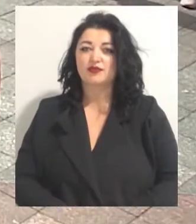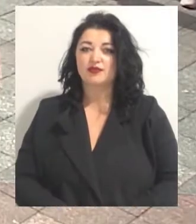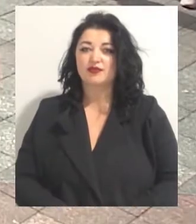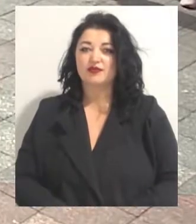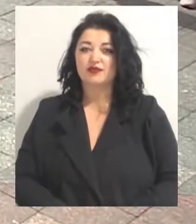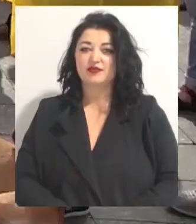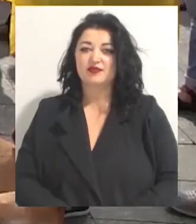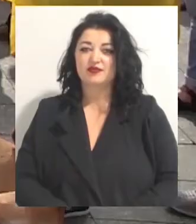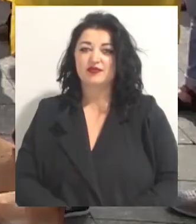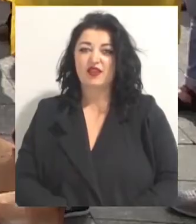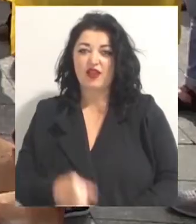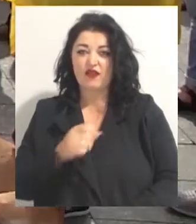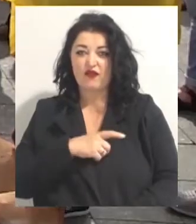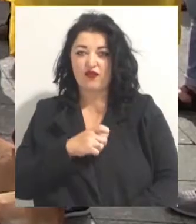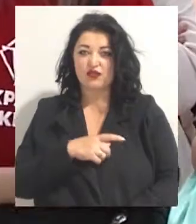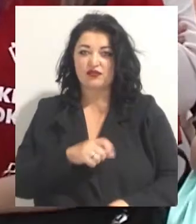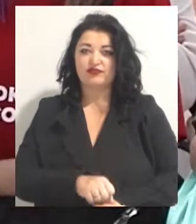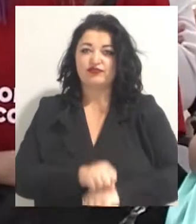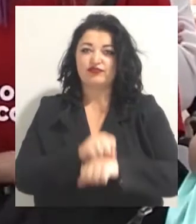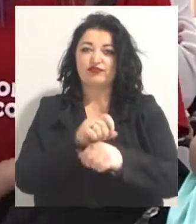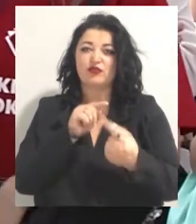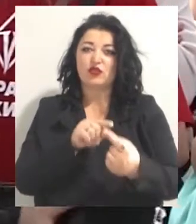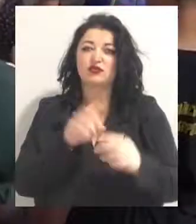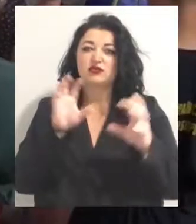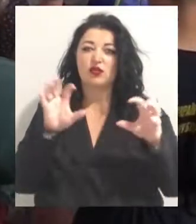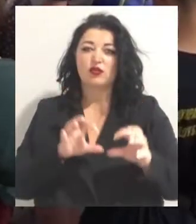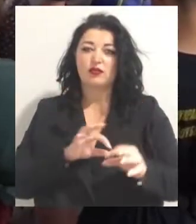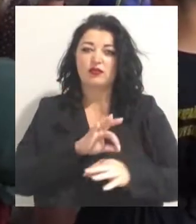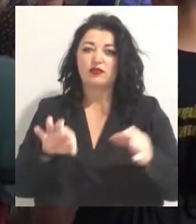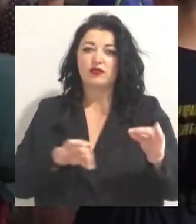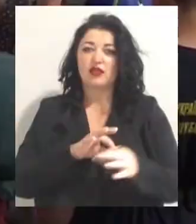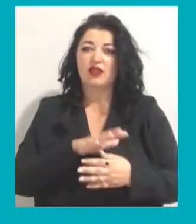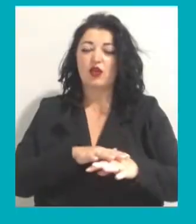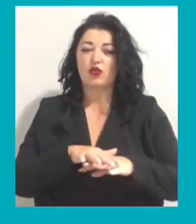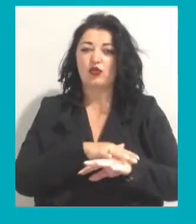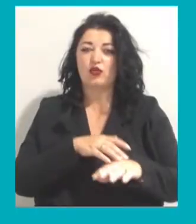В Одесі протестували проти мовного законопроєкту народного депутата Максима Бужанського.